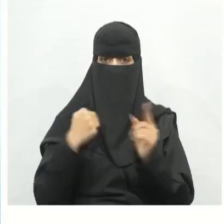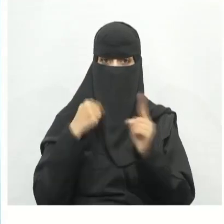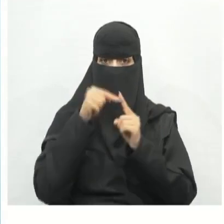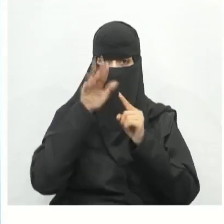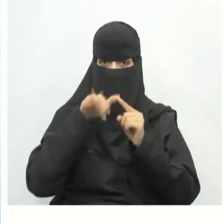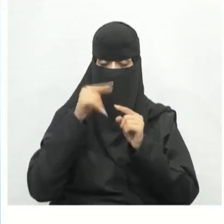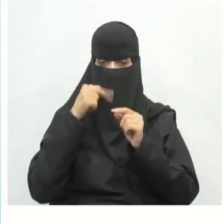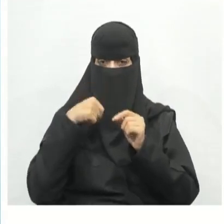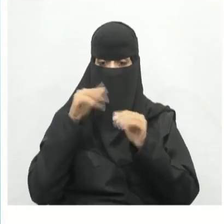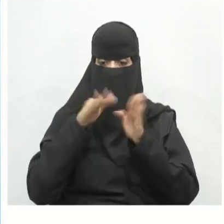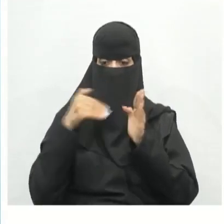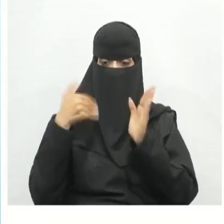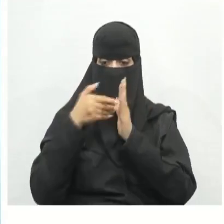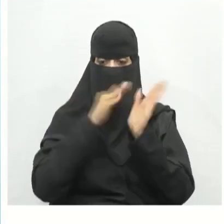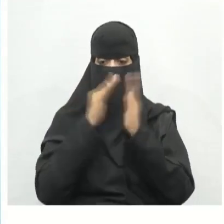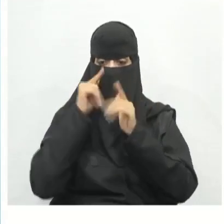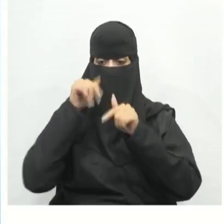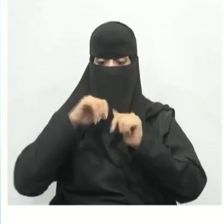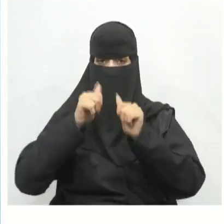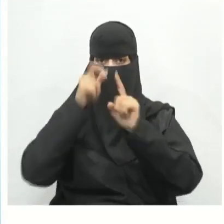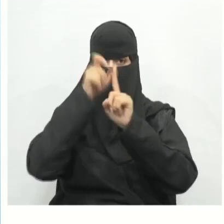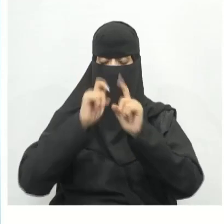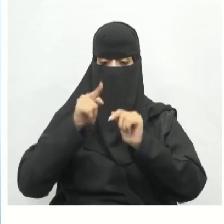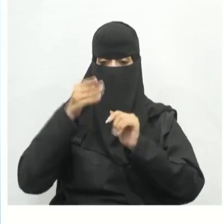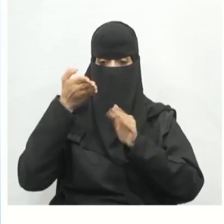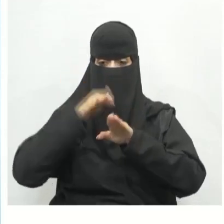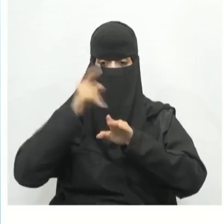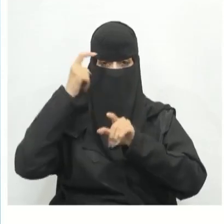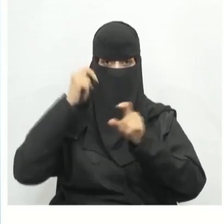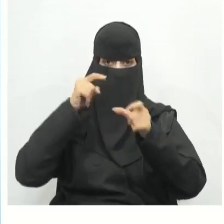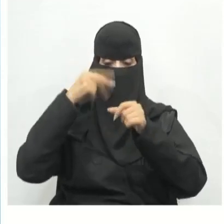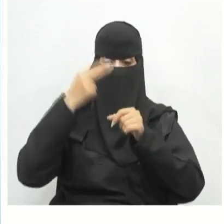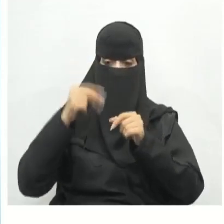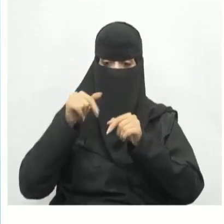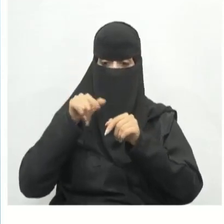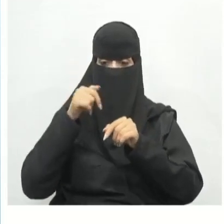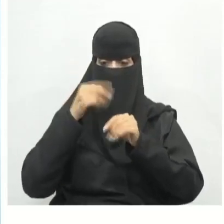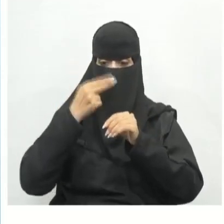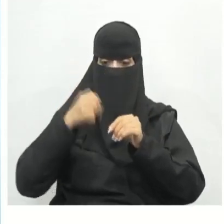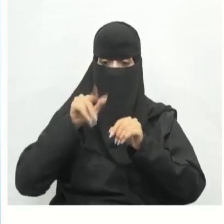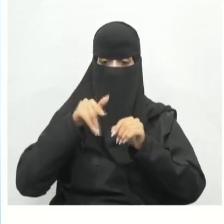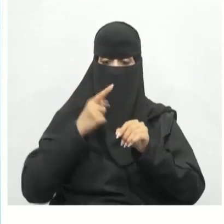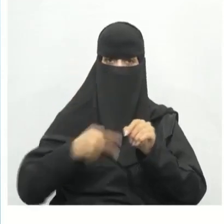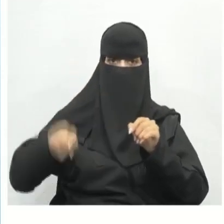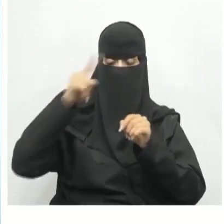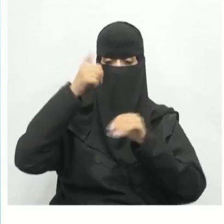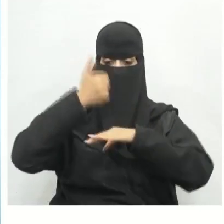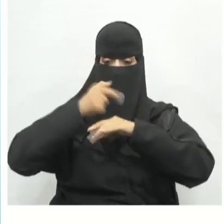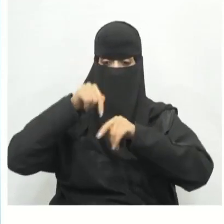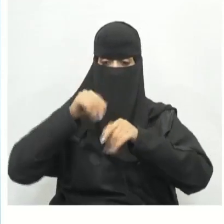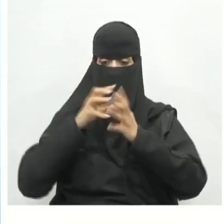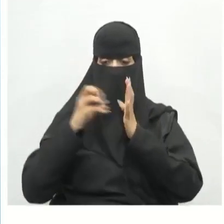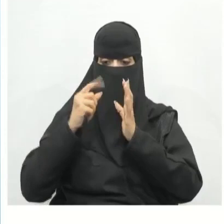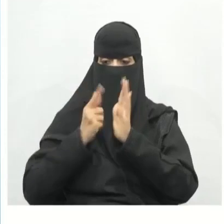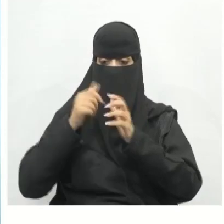أهداف التعلم بنهاية هذه الوحدة سيكون الطالب قادرا على أن يصف دورة تصميم الرئيسة لإنشاء نموذج أولي أيضا